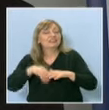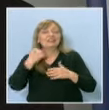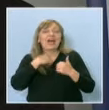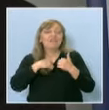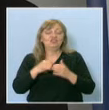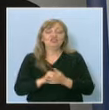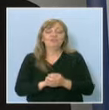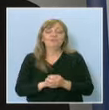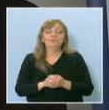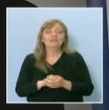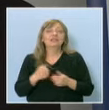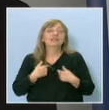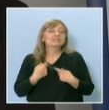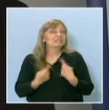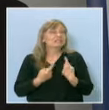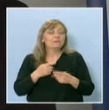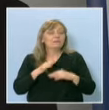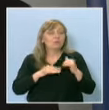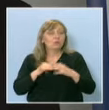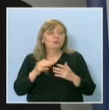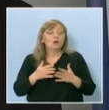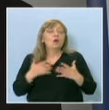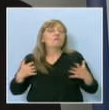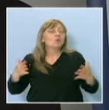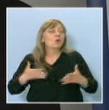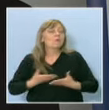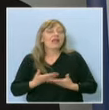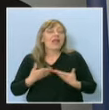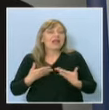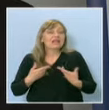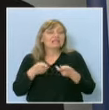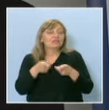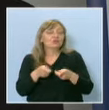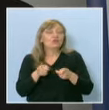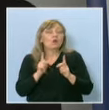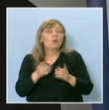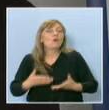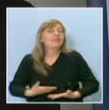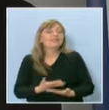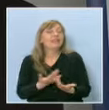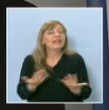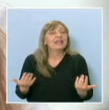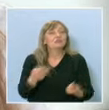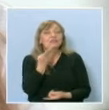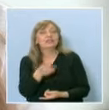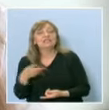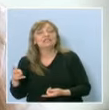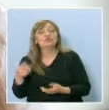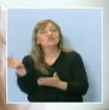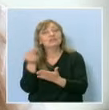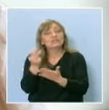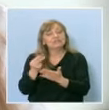занимавам по професия, работя в няколко проекти и много ми харесва това, колко интересно и различно може да бъде да се аниматор.